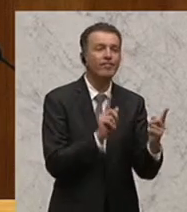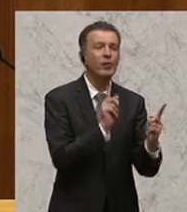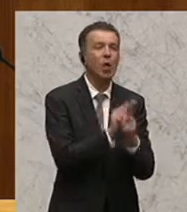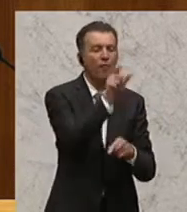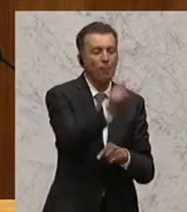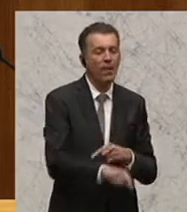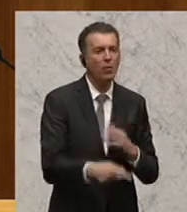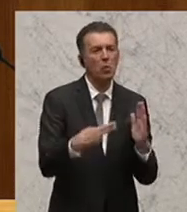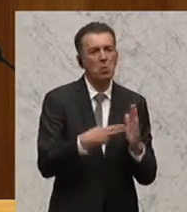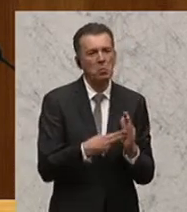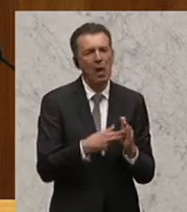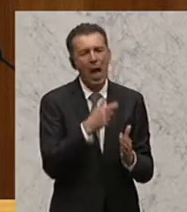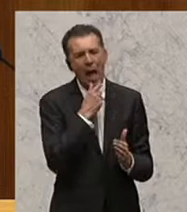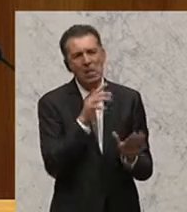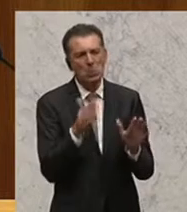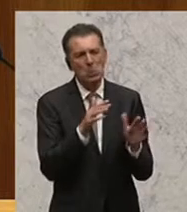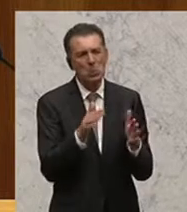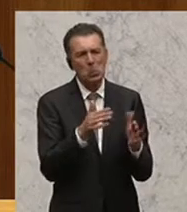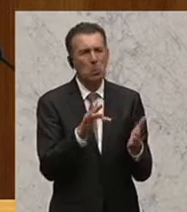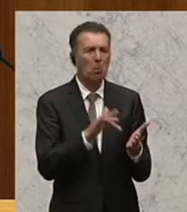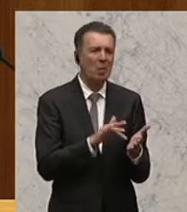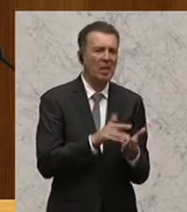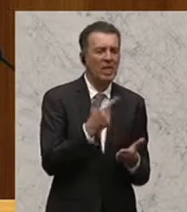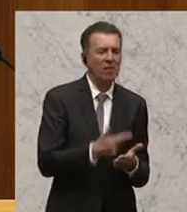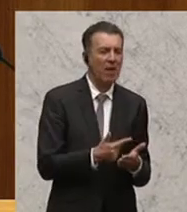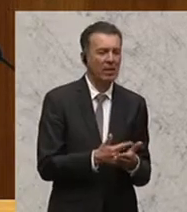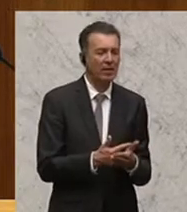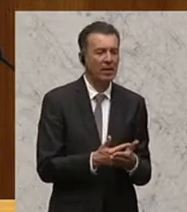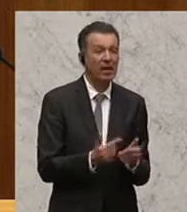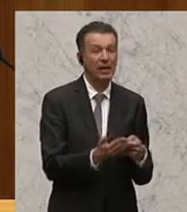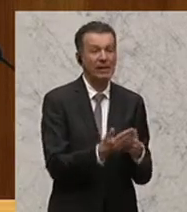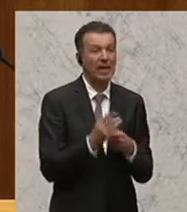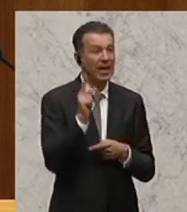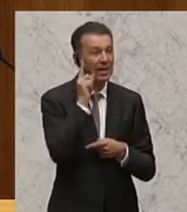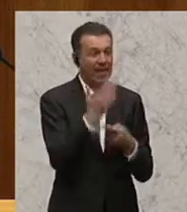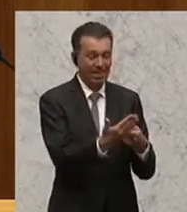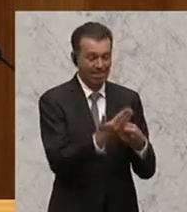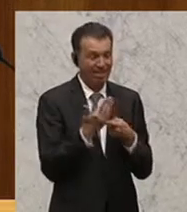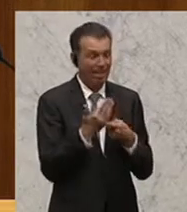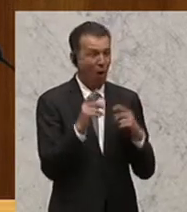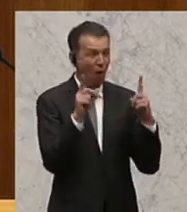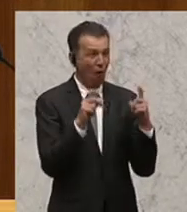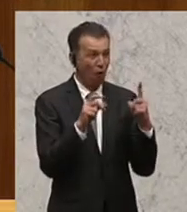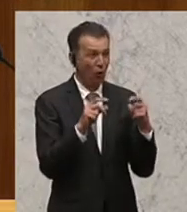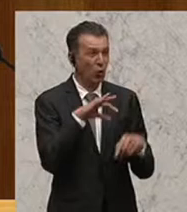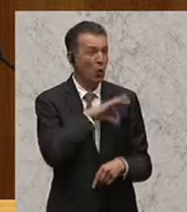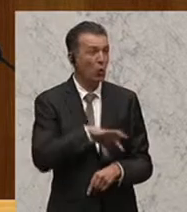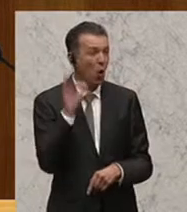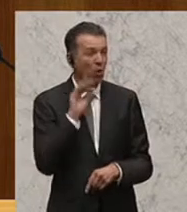Mitte 20 wahrscheinlich, der mir die Fotos auf seinem Handy von seiner zwei Monate alten Tochter gezeigt hat.